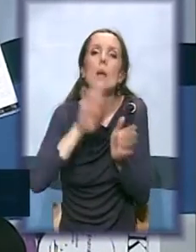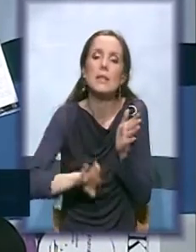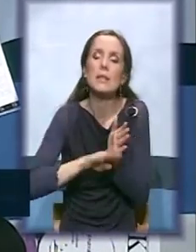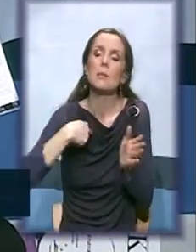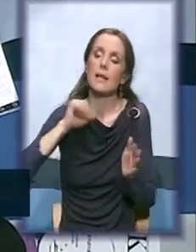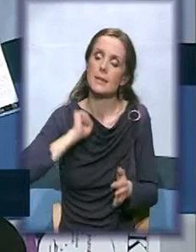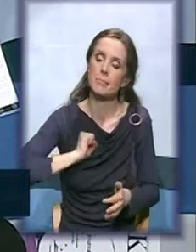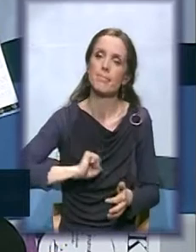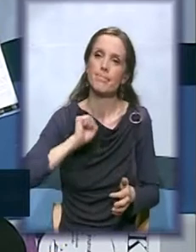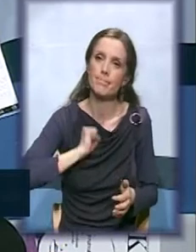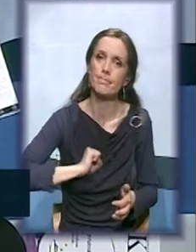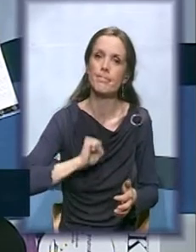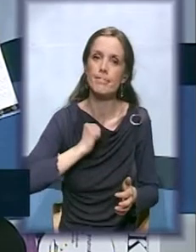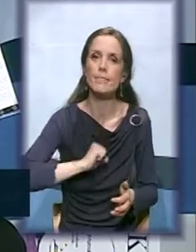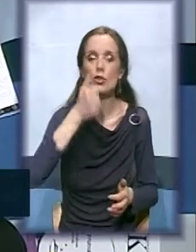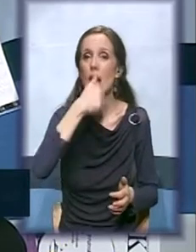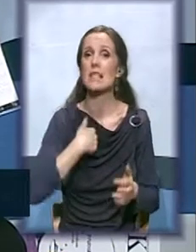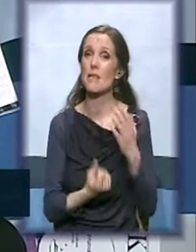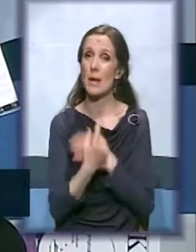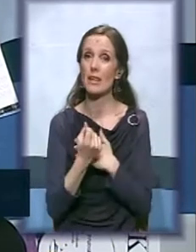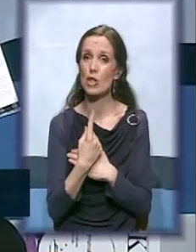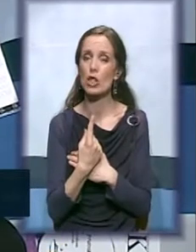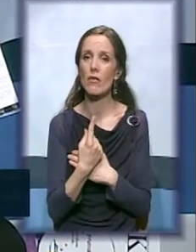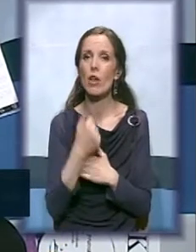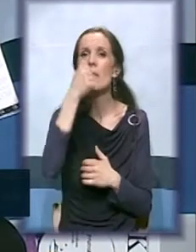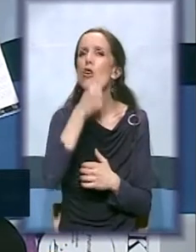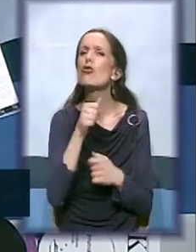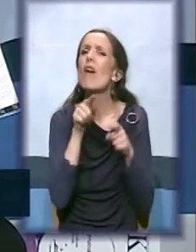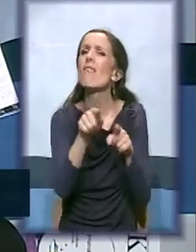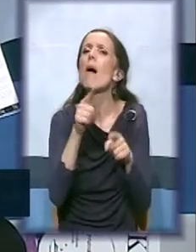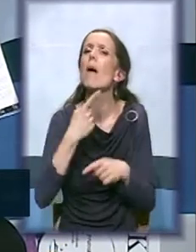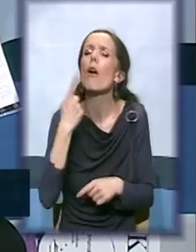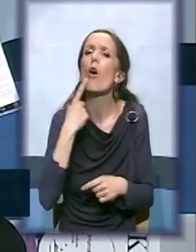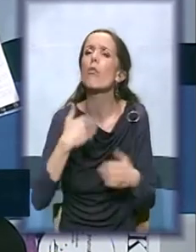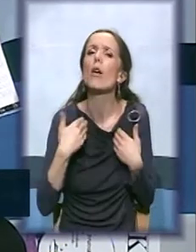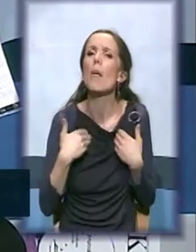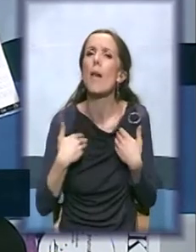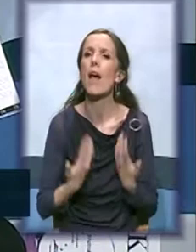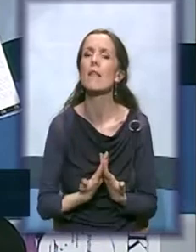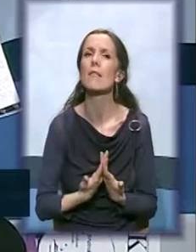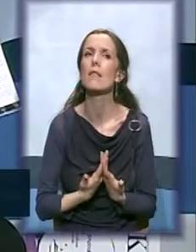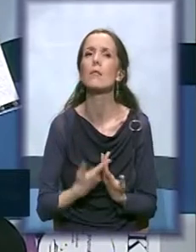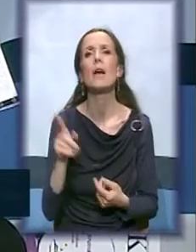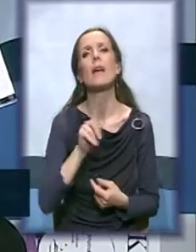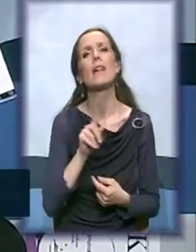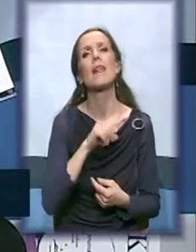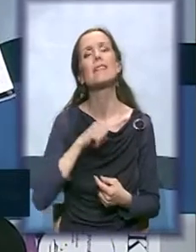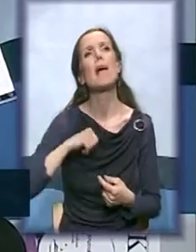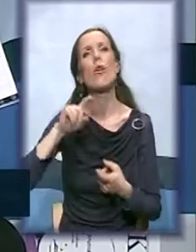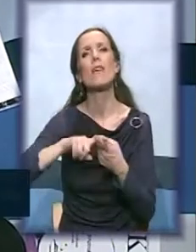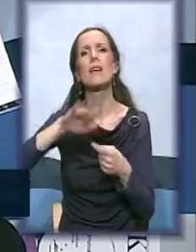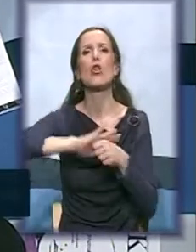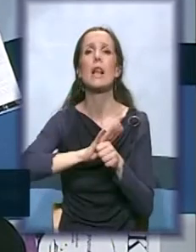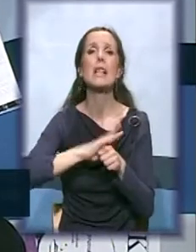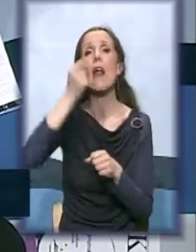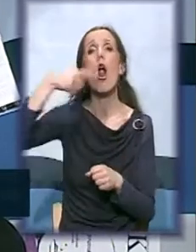i šta mi se sve dišavalo? Šta vama govore mladi kada su, ne samo u nasilju, jer ljudi prepoznanju samo u